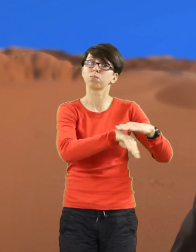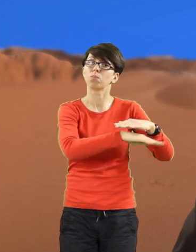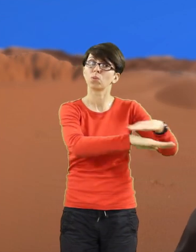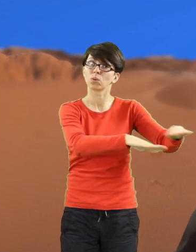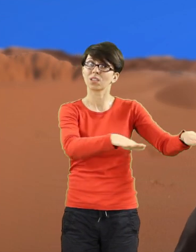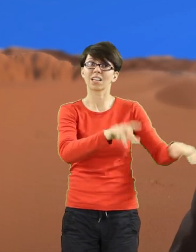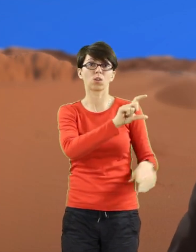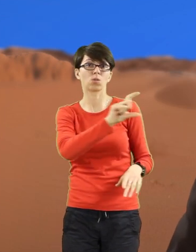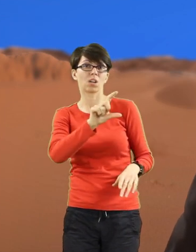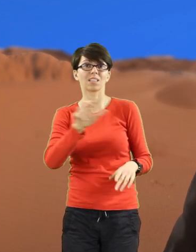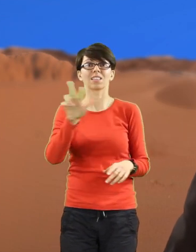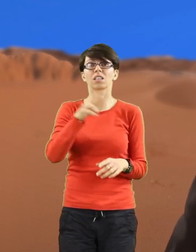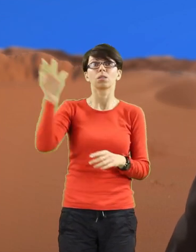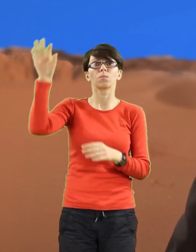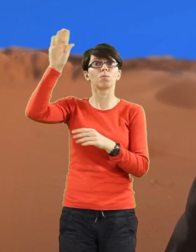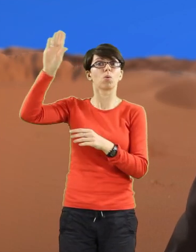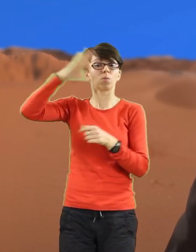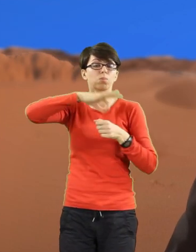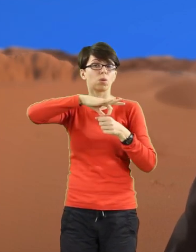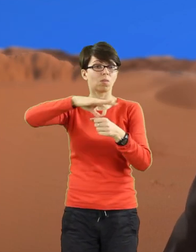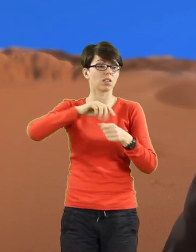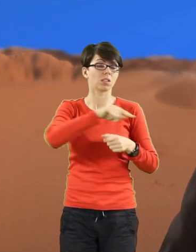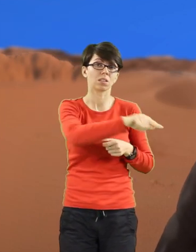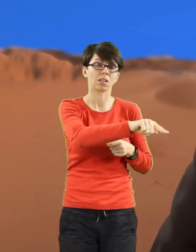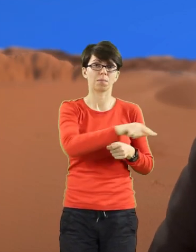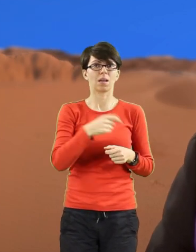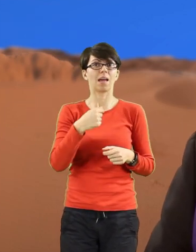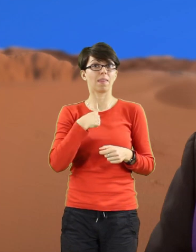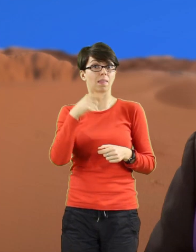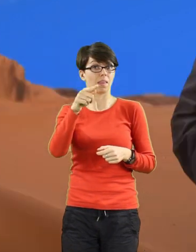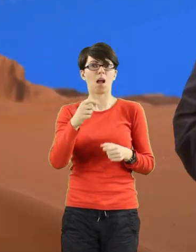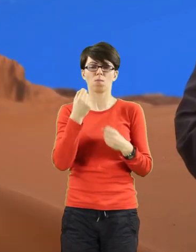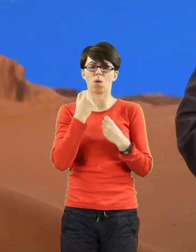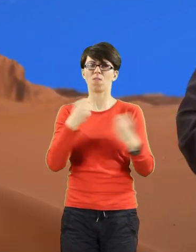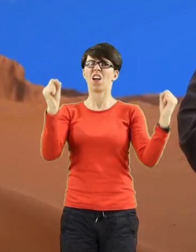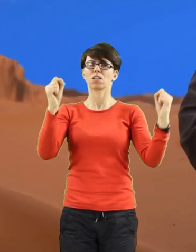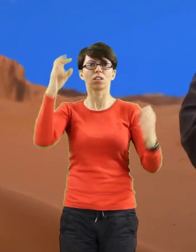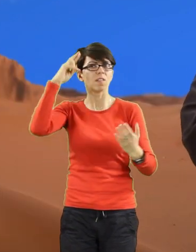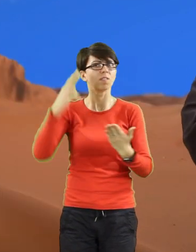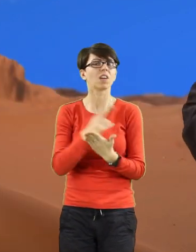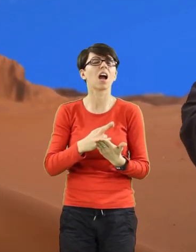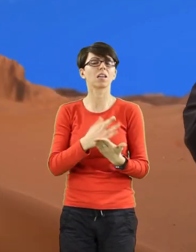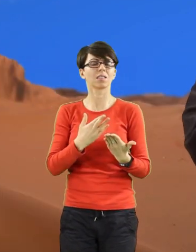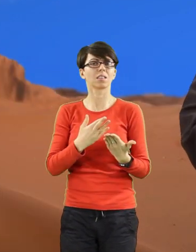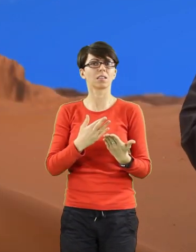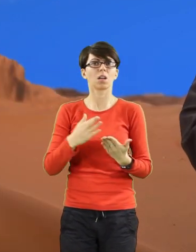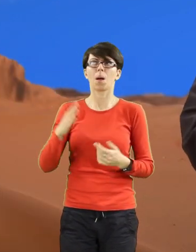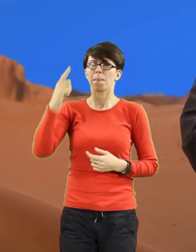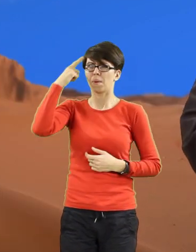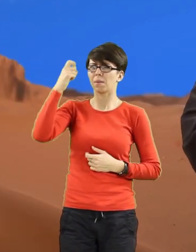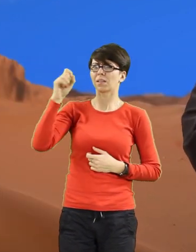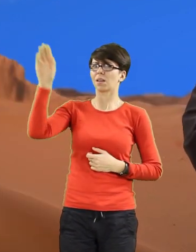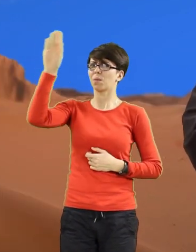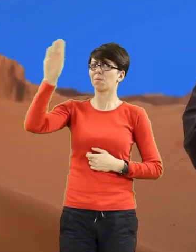w którym Bóg wyprowadza cię na pustynię. A ty bądź mężny, bądź wierny, to ten prowadzi cię na